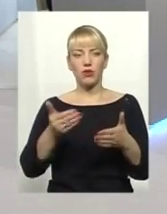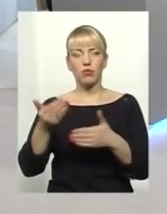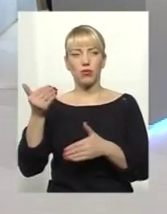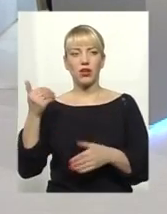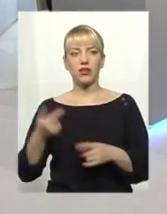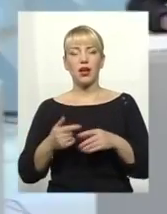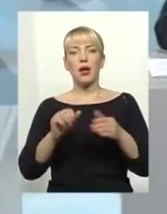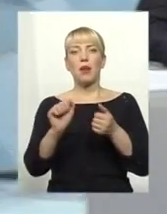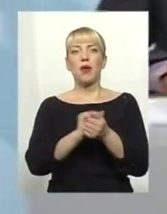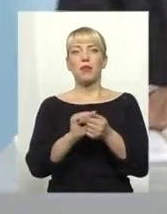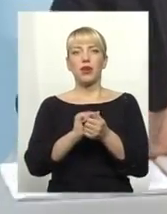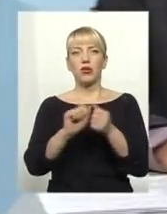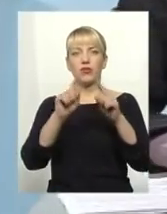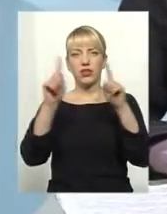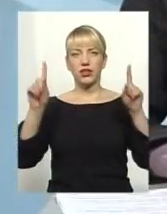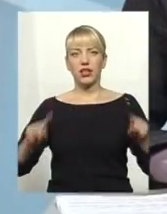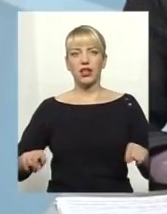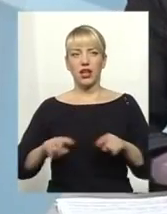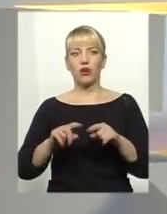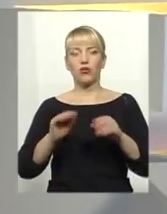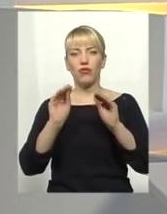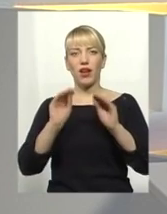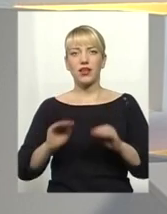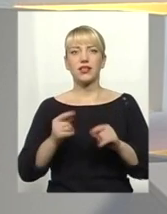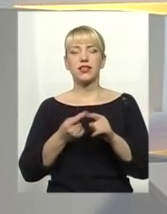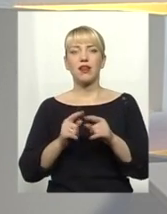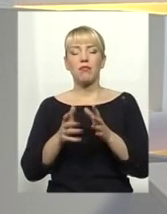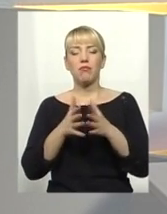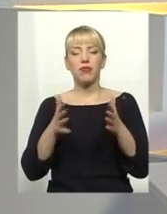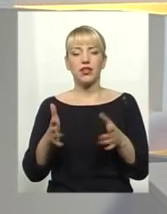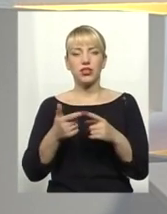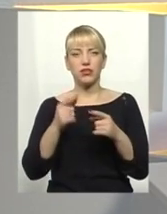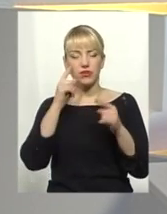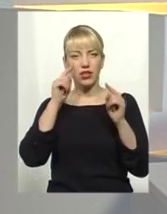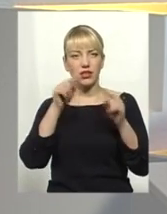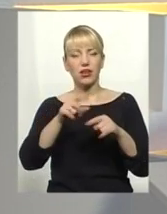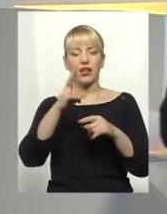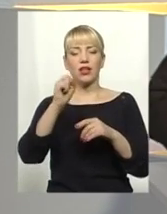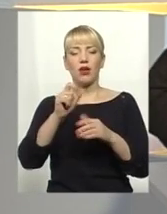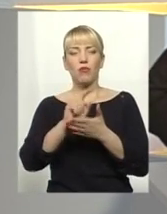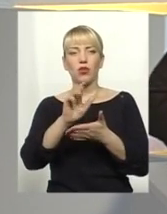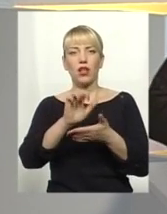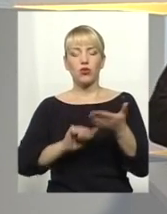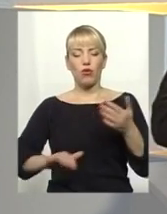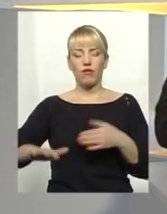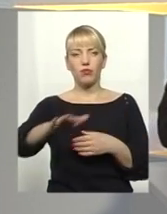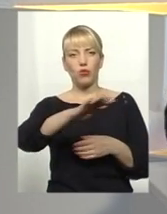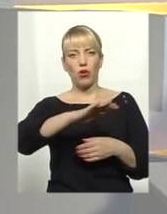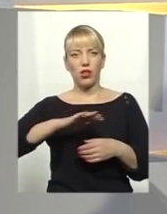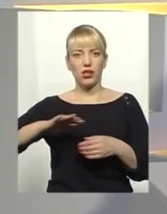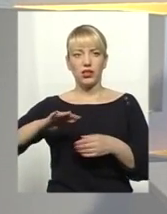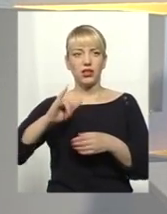Попереве декларування, воно більш, так би мовити, зациклювалося у податковому полі. І